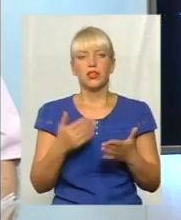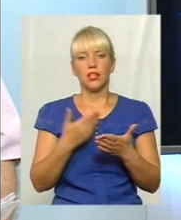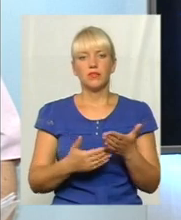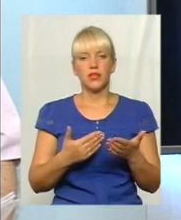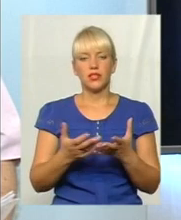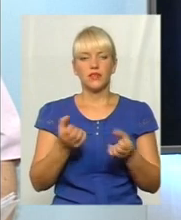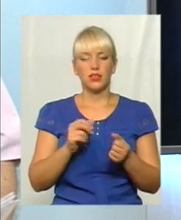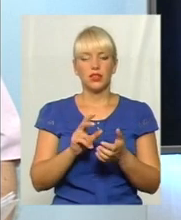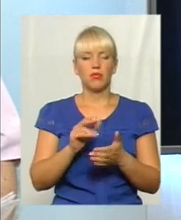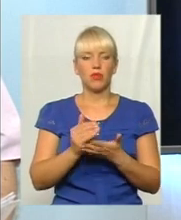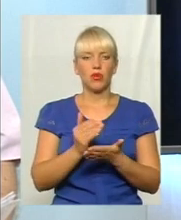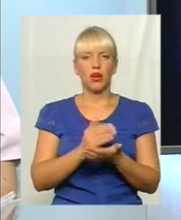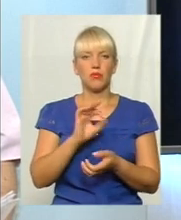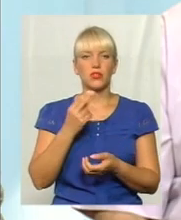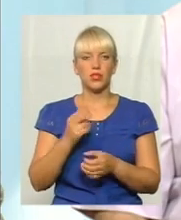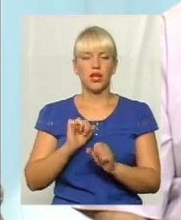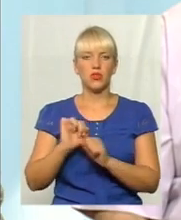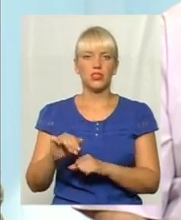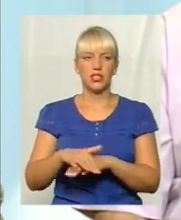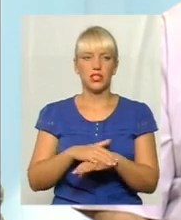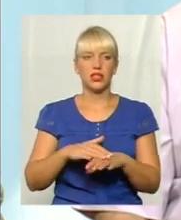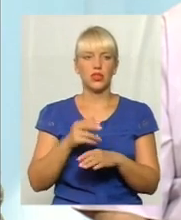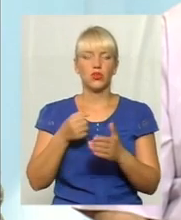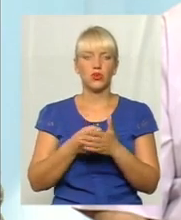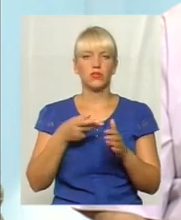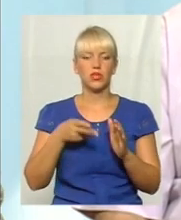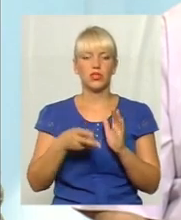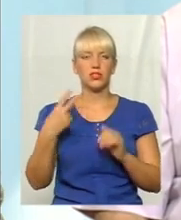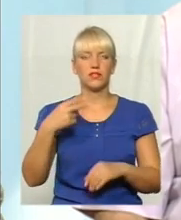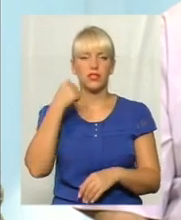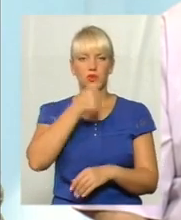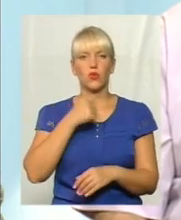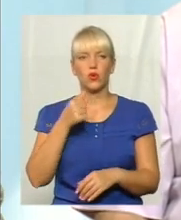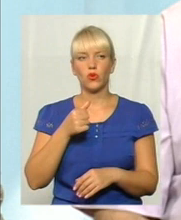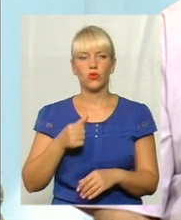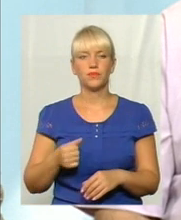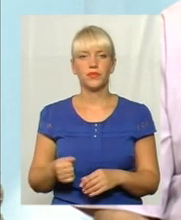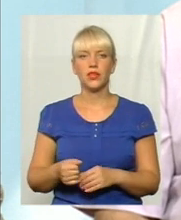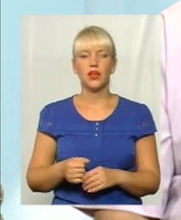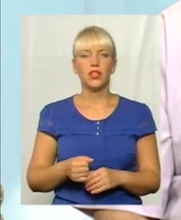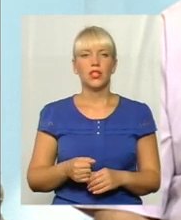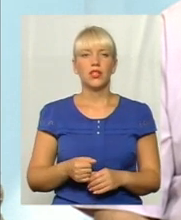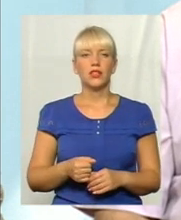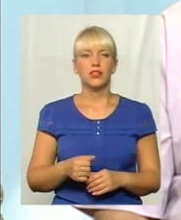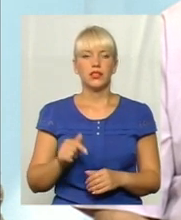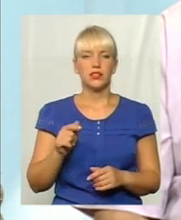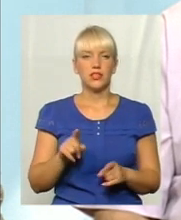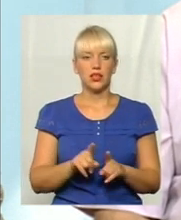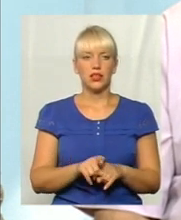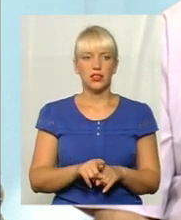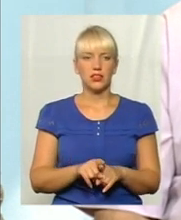програму соціального захисту на селення до 2020 року. Так,